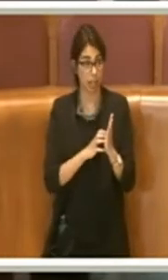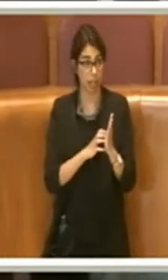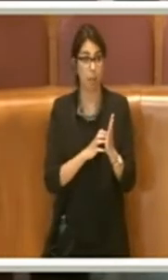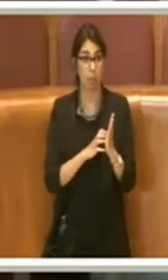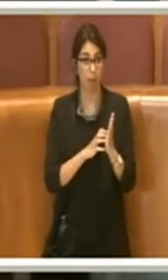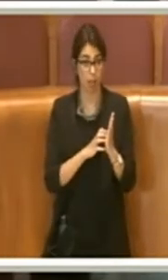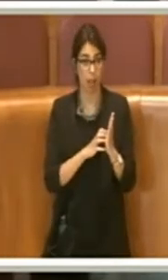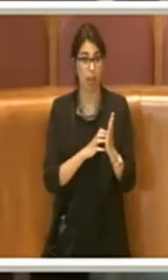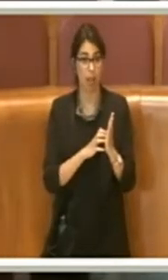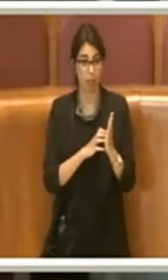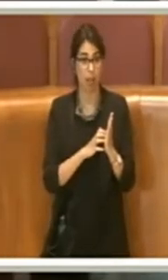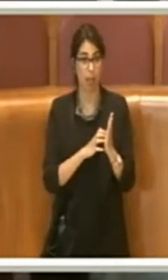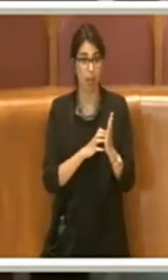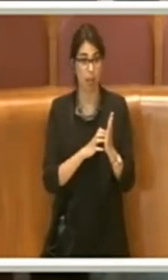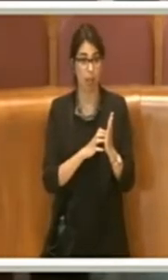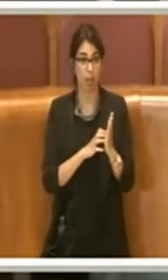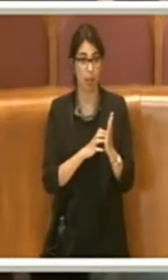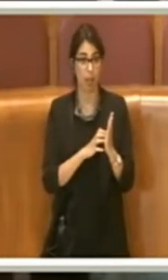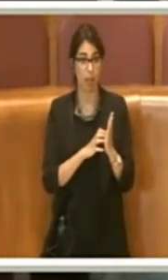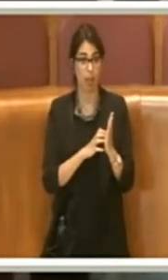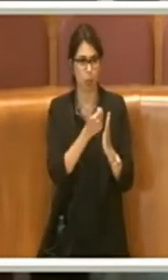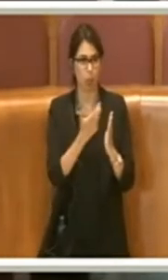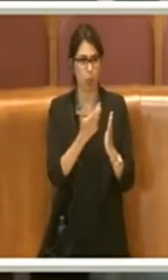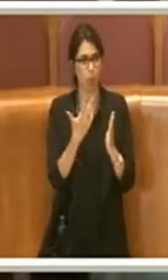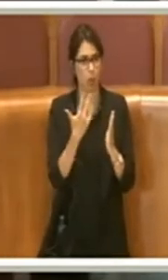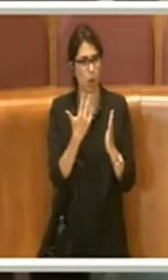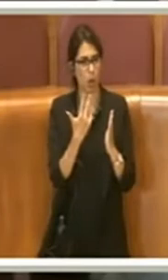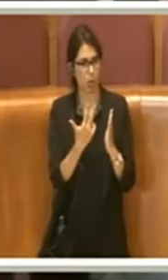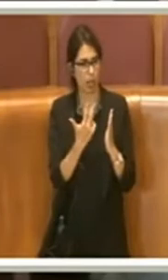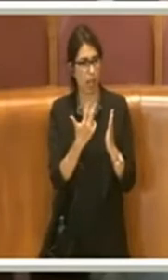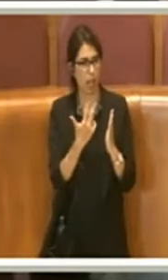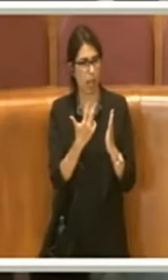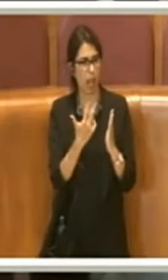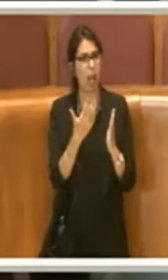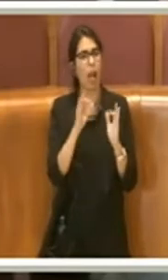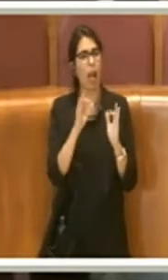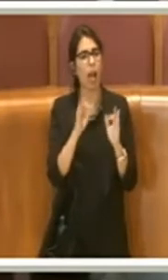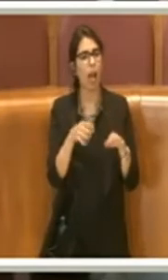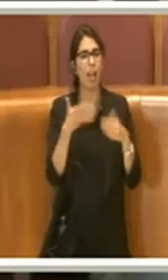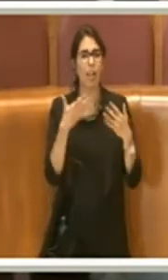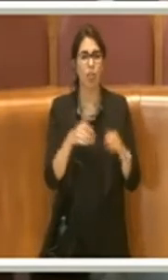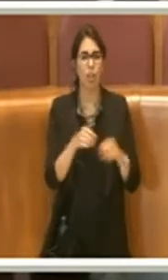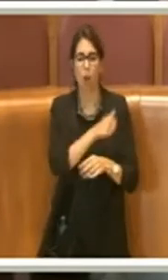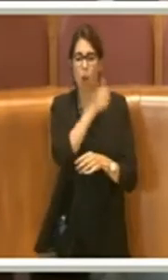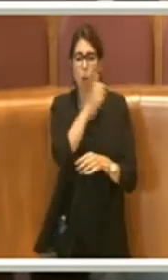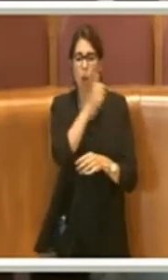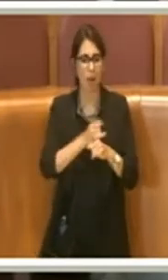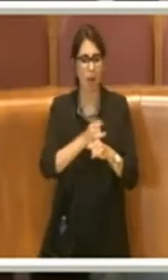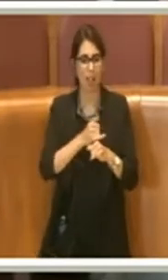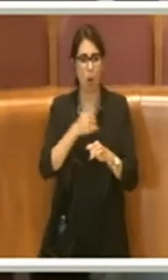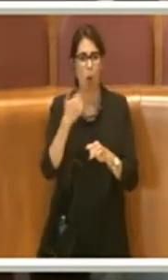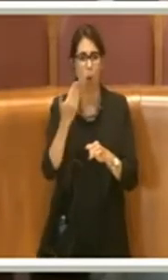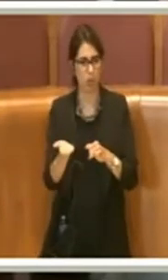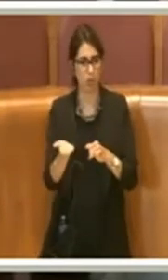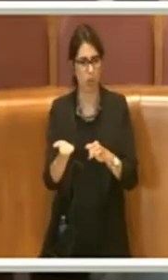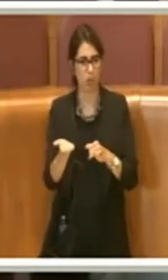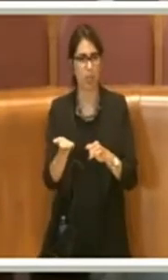già oltre la metà dell'anno. E considerando anche,